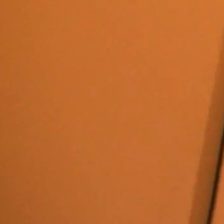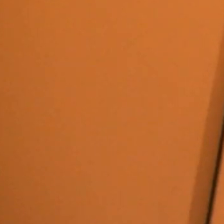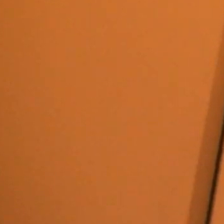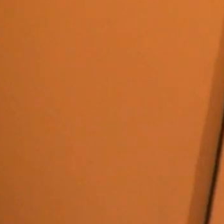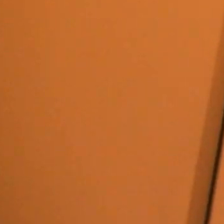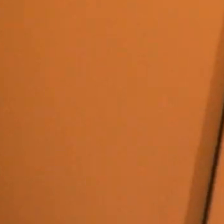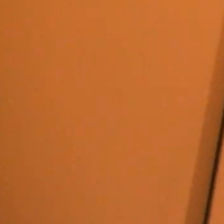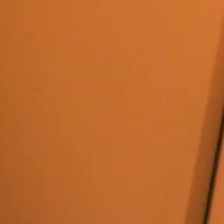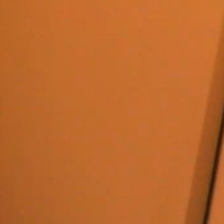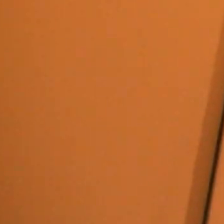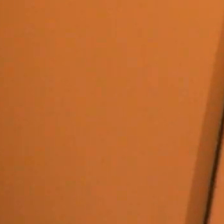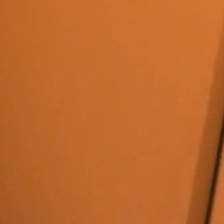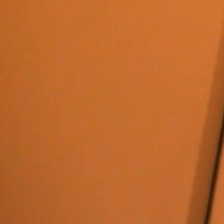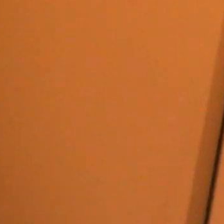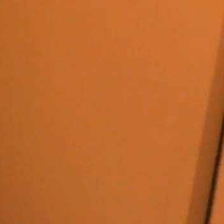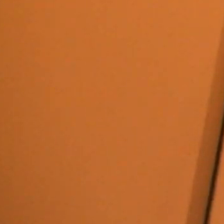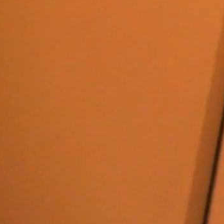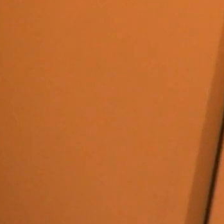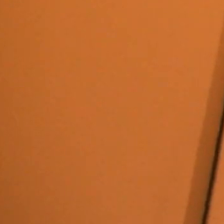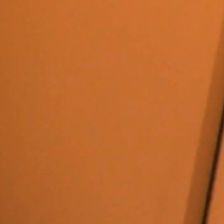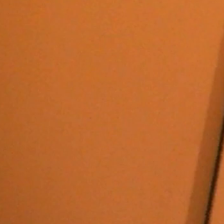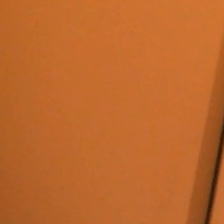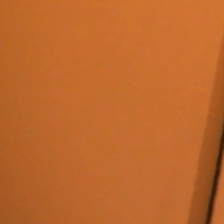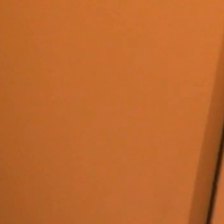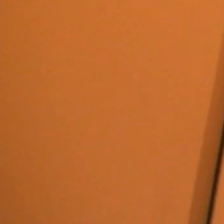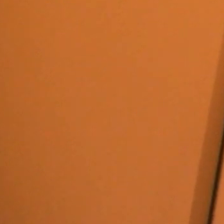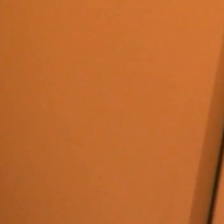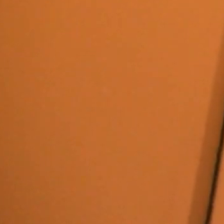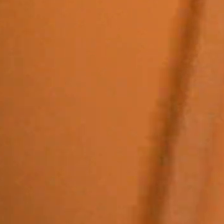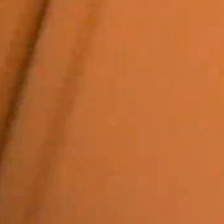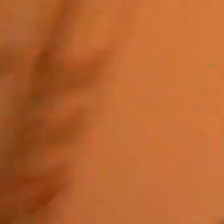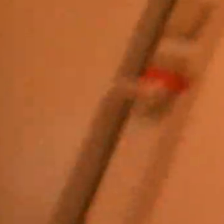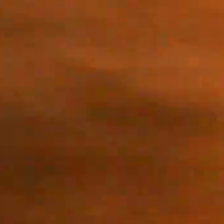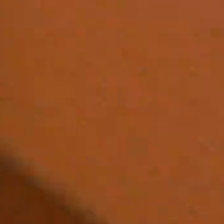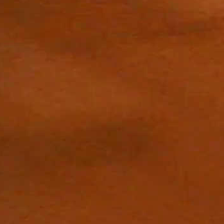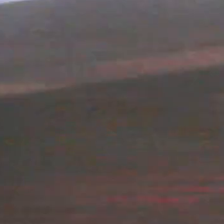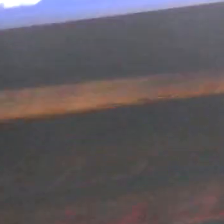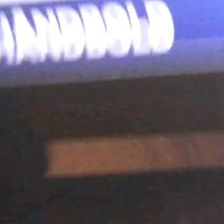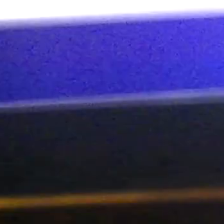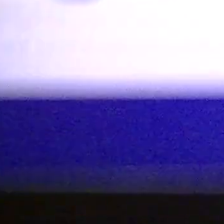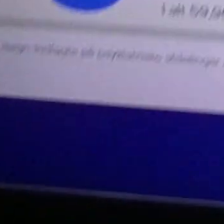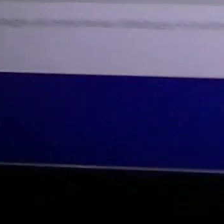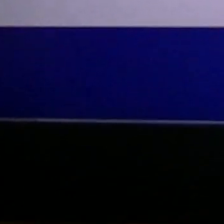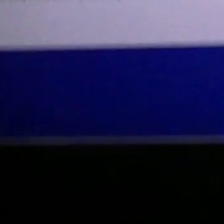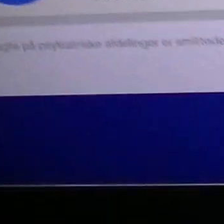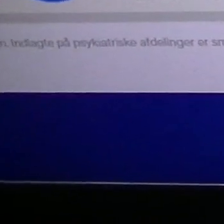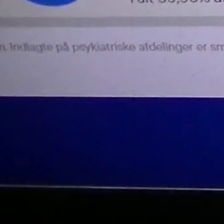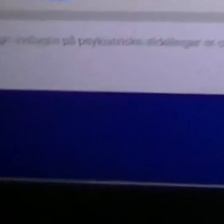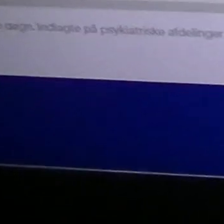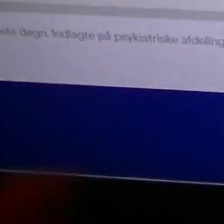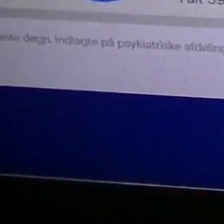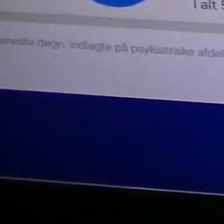Fordi så skal jeg ikke have mundben på i supermarkedet og sådan noget. Så smitten er altså også tårnhøj. Altså positiv